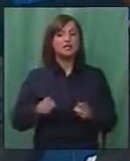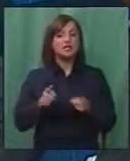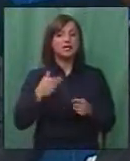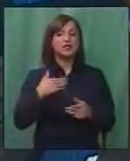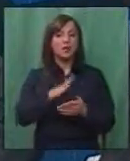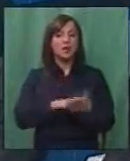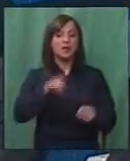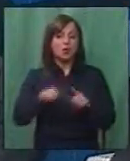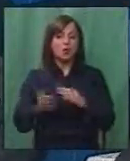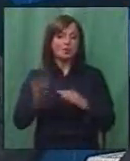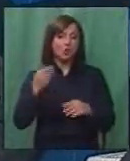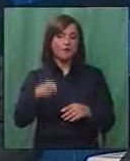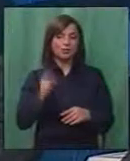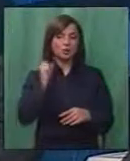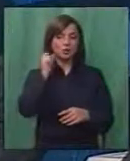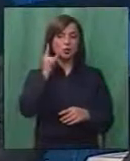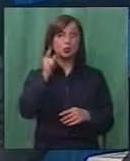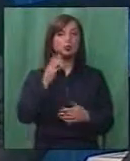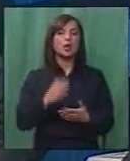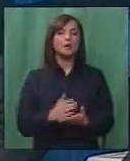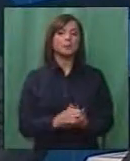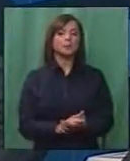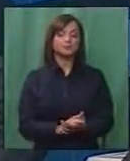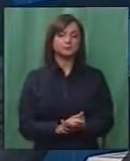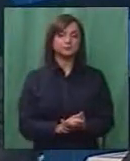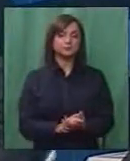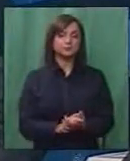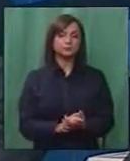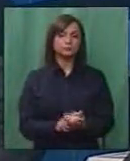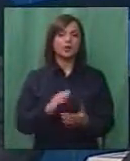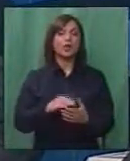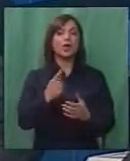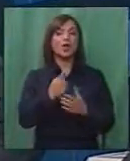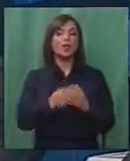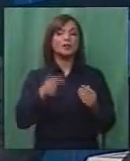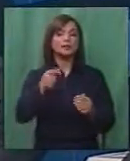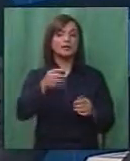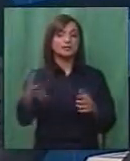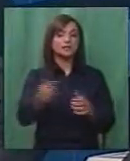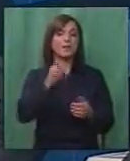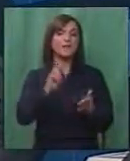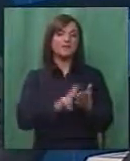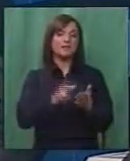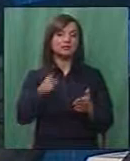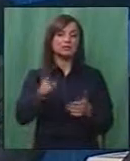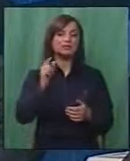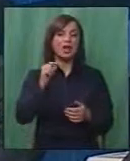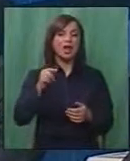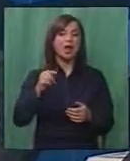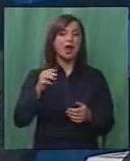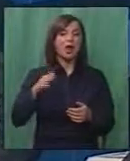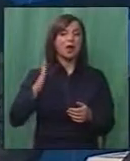иницијатива, неколку пати предува да се случи за губење на родителското право на господијата.